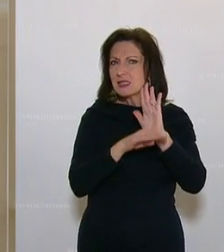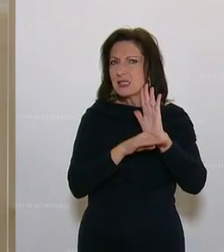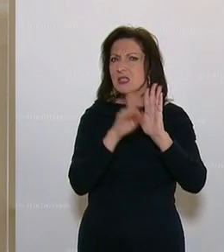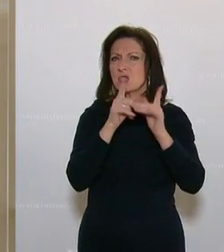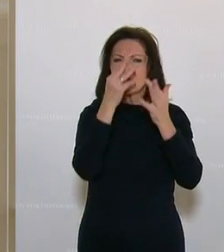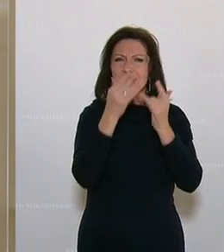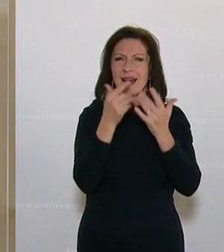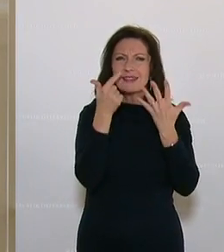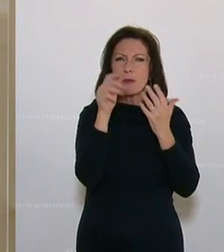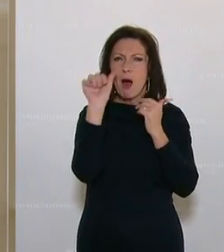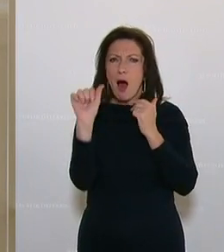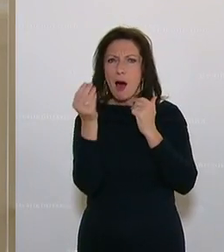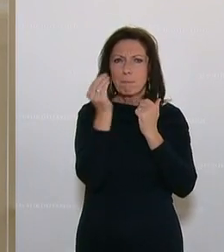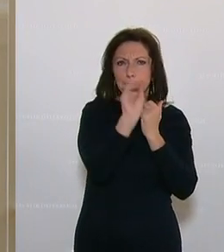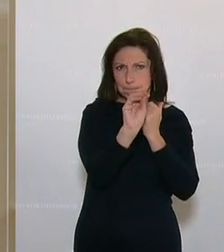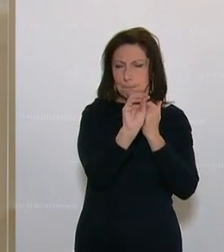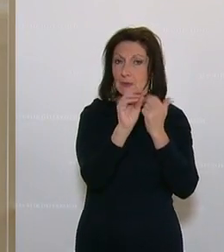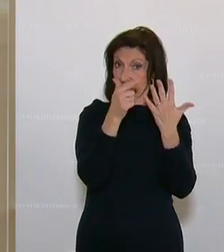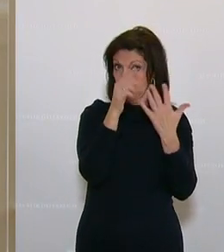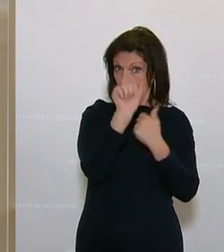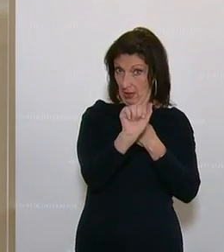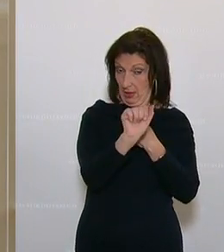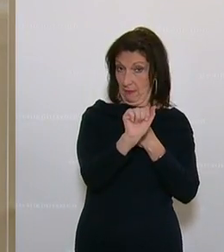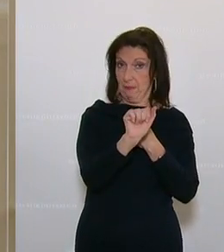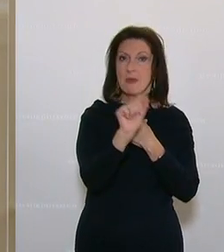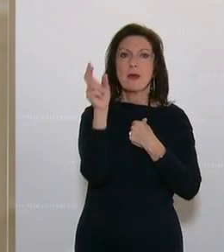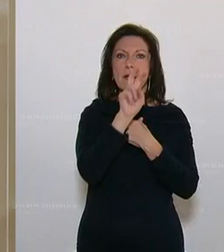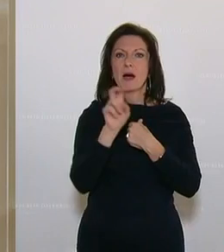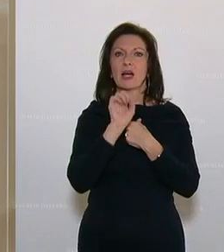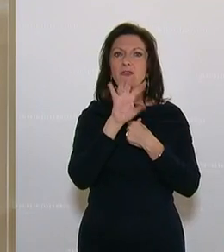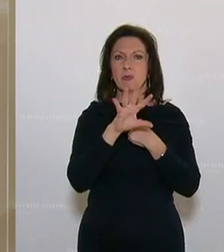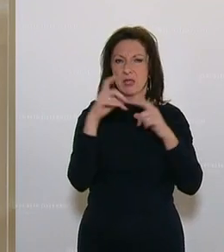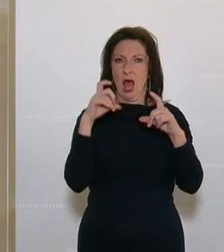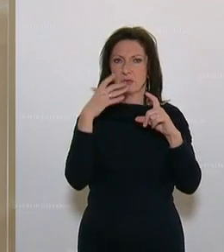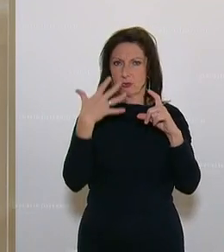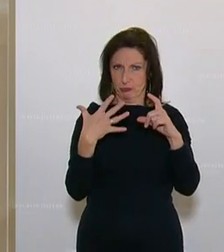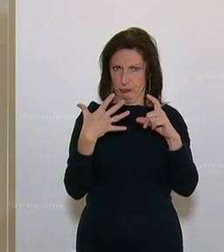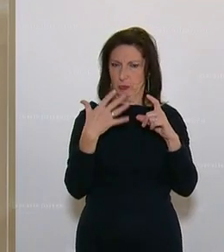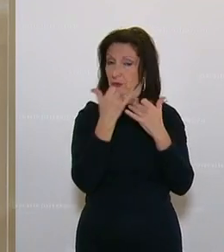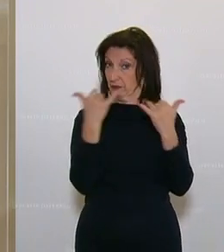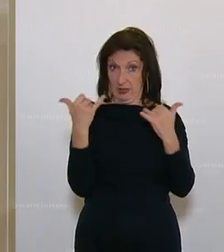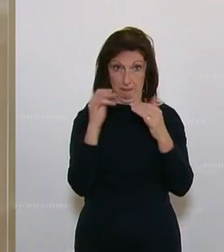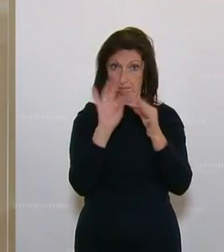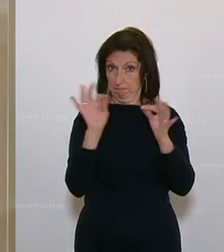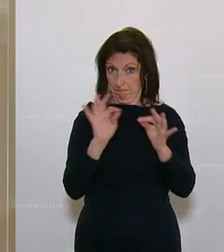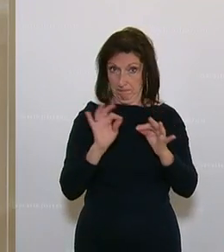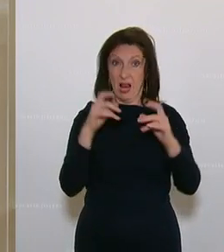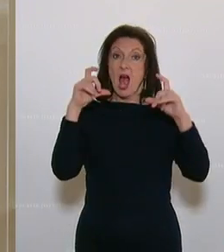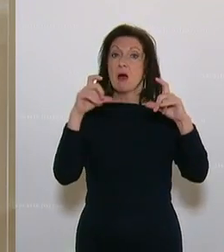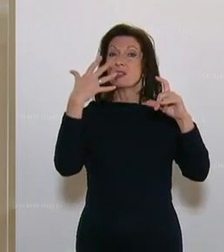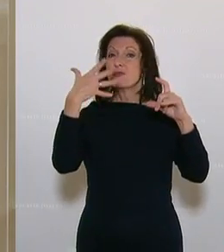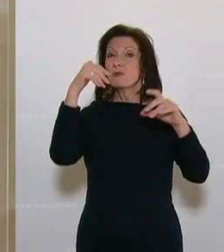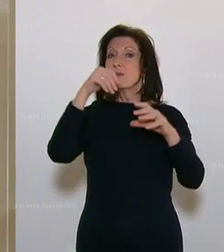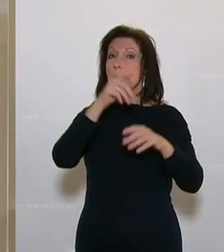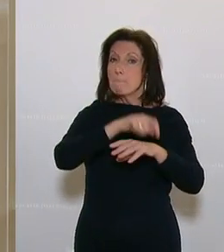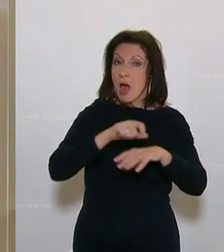Ziffer 7a eingefügt. 7a, Paragraf 15 Absatz 5 lautet wie folgt. Absatz 5 ist die